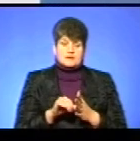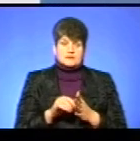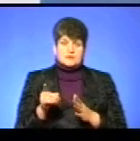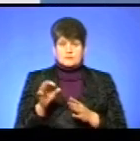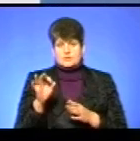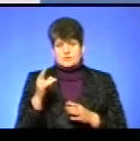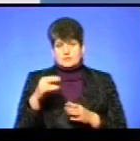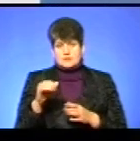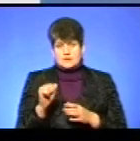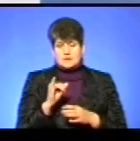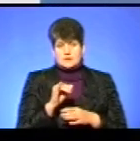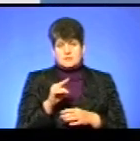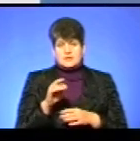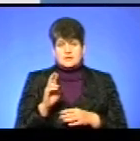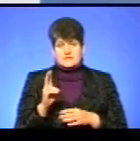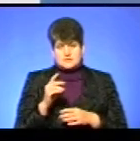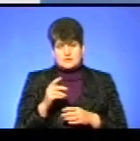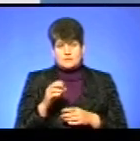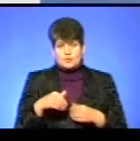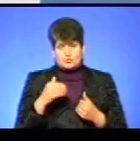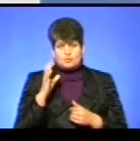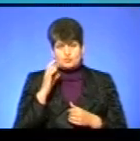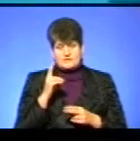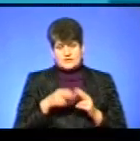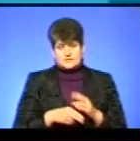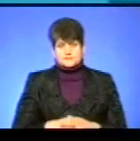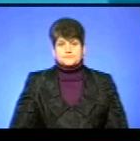обладнадміністрації. Ігора П'ятківського, я пропоную ще його послухати на кінець.